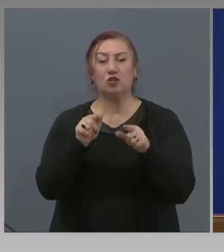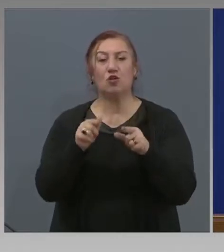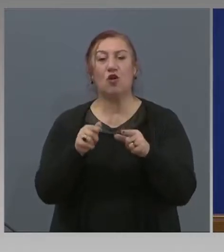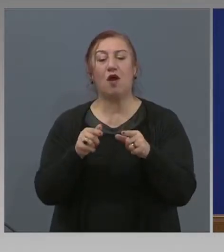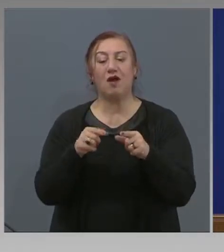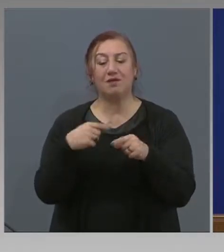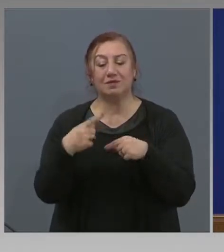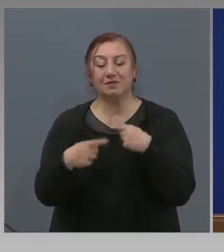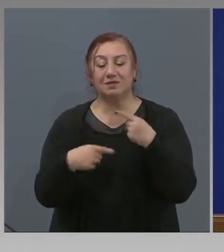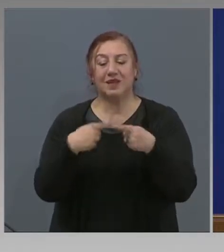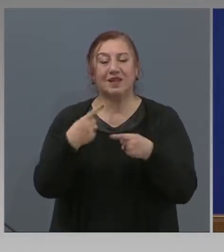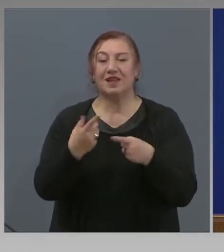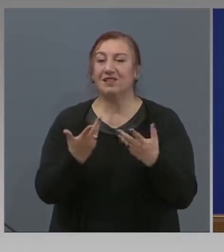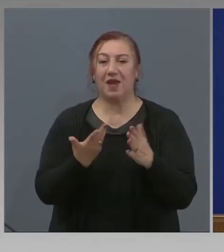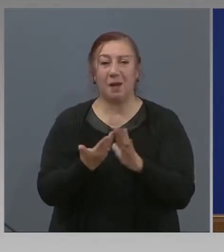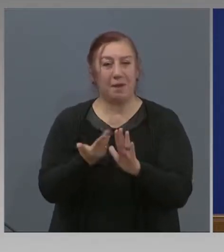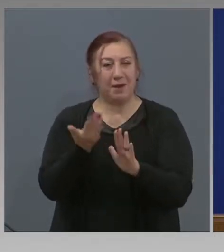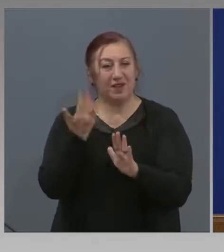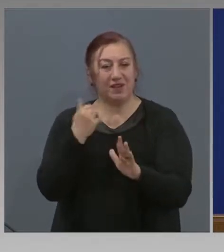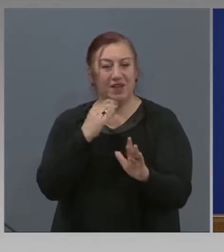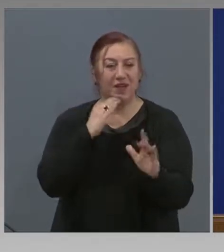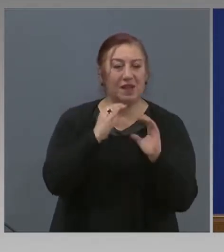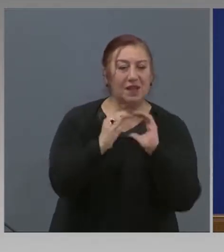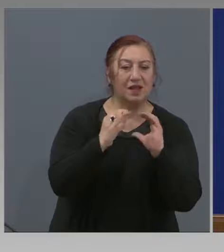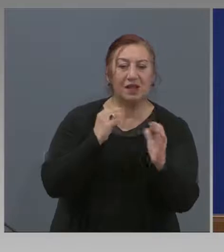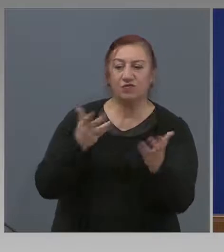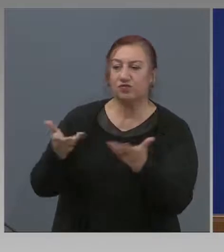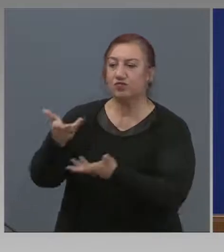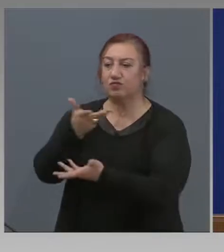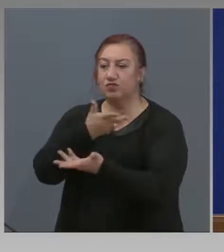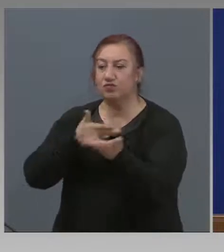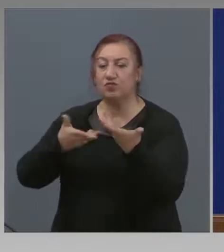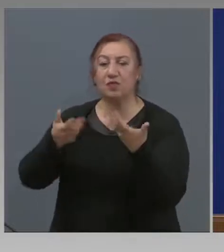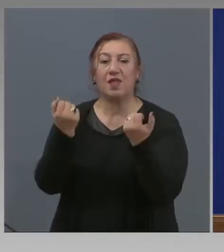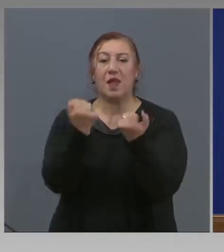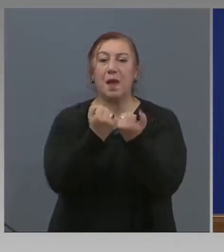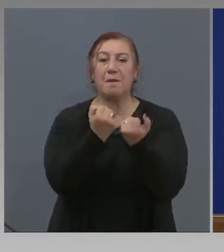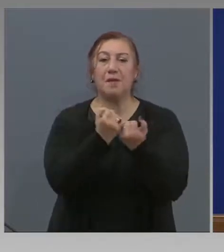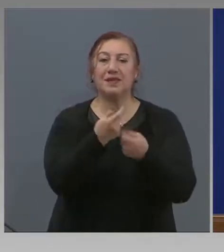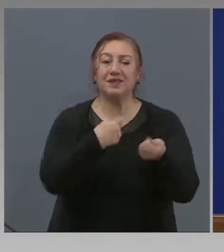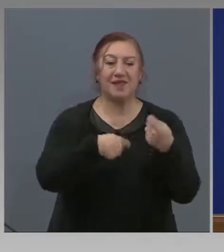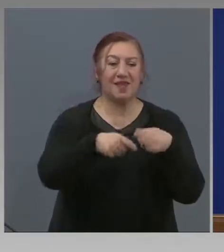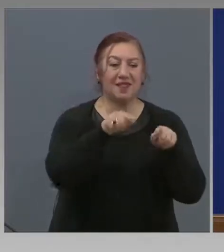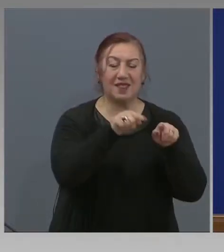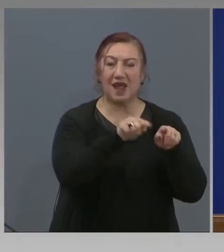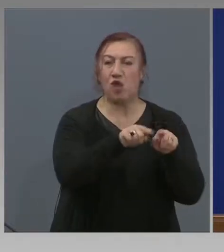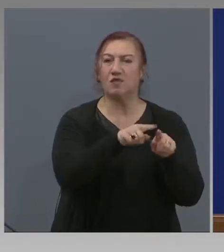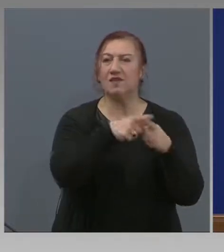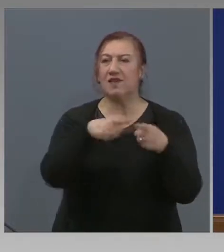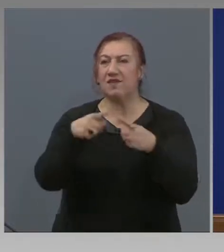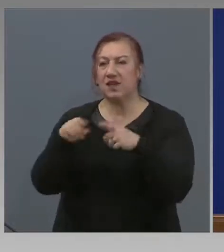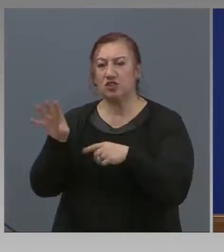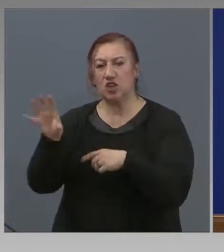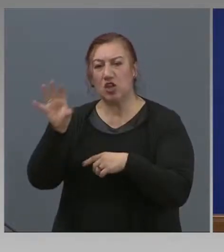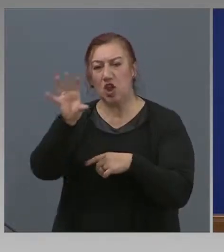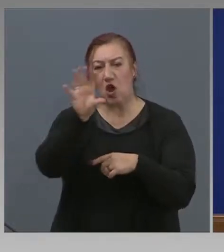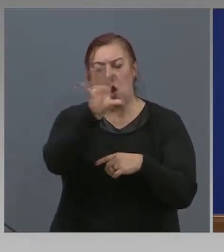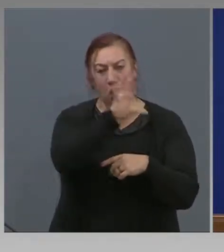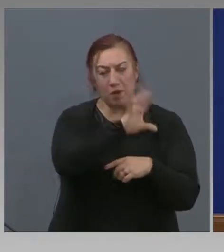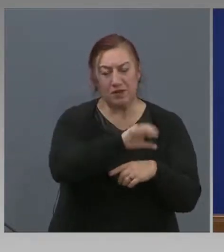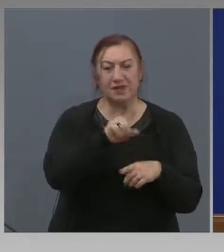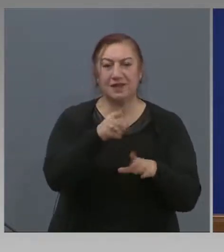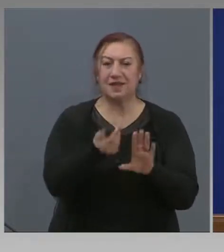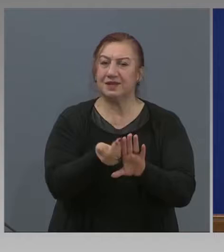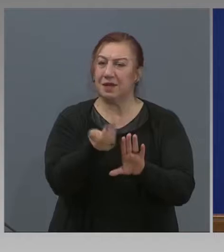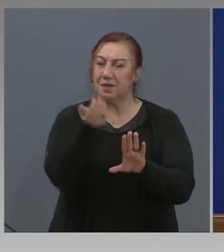предварителна комуникация с местните търговци на храни по различните области. Тази предварителна